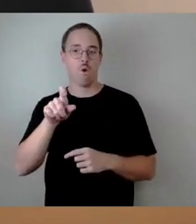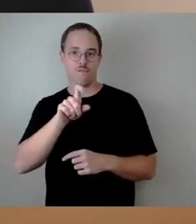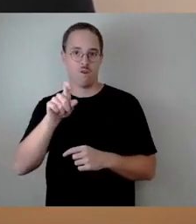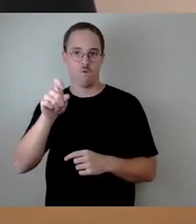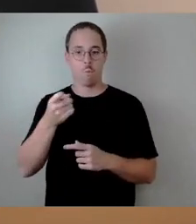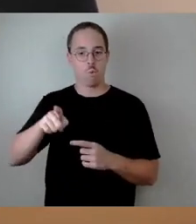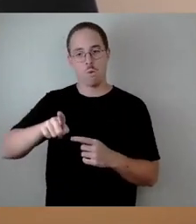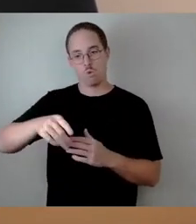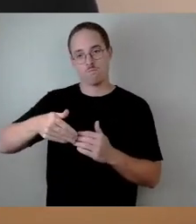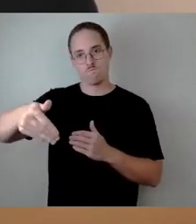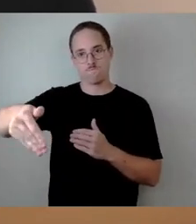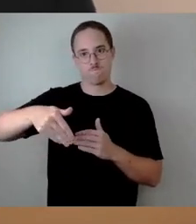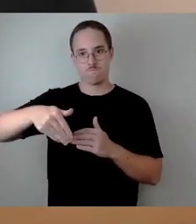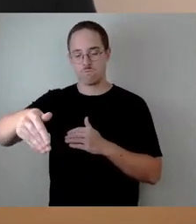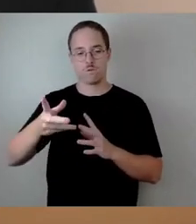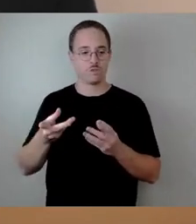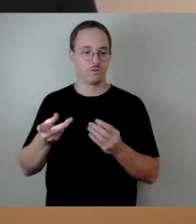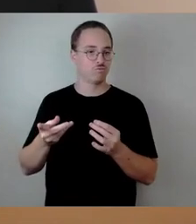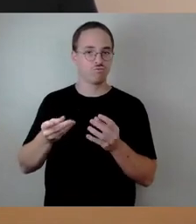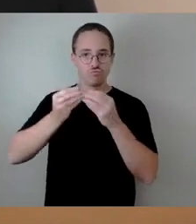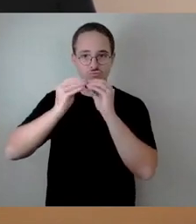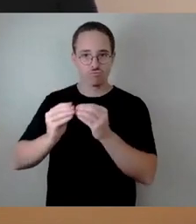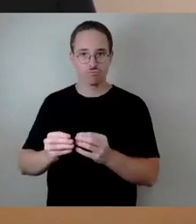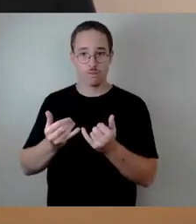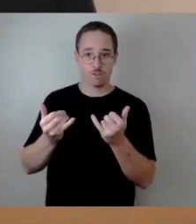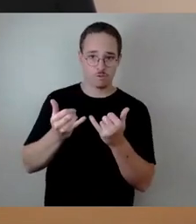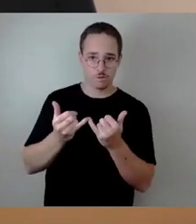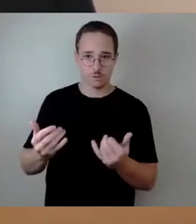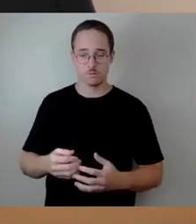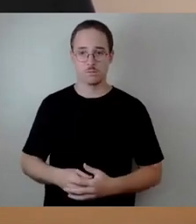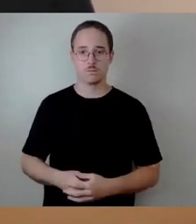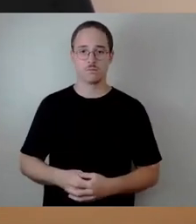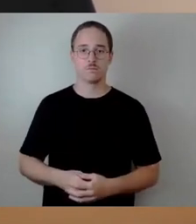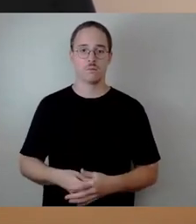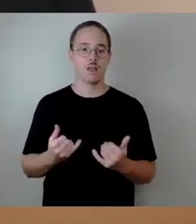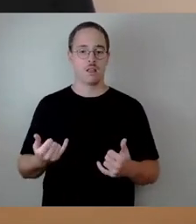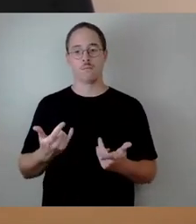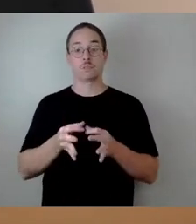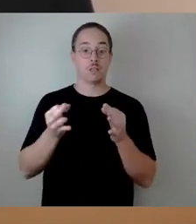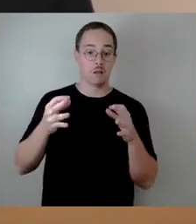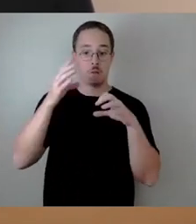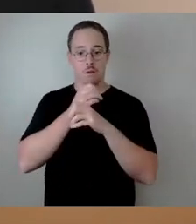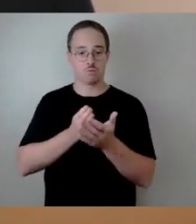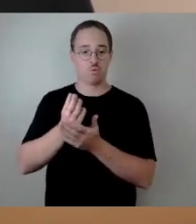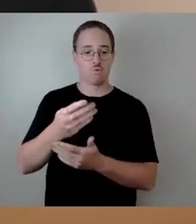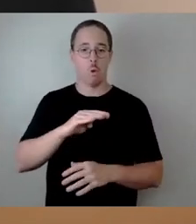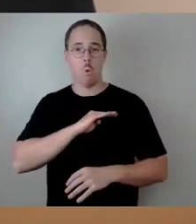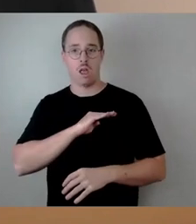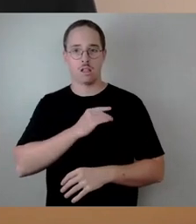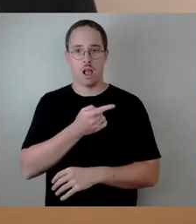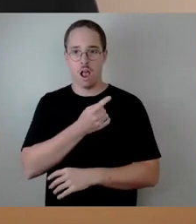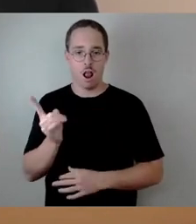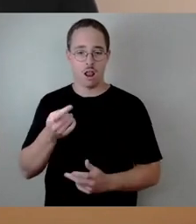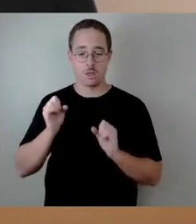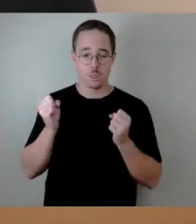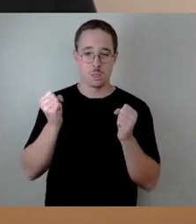Ich weise aber noch einmal darauf hin, die Kollegen arbeiten jetzt Tag und Nacht mit Hochdruck und das Wichtigste ist da erst einmal Gefahrenabwehr. Und